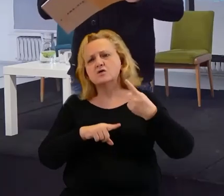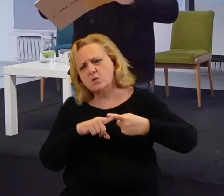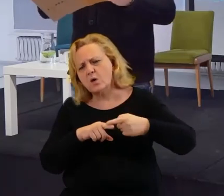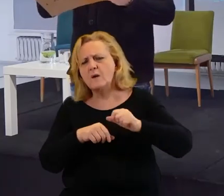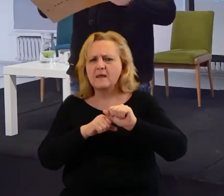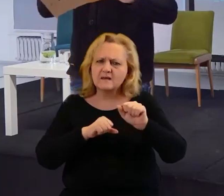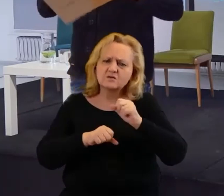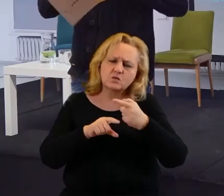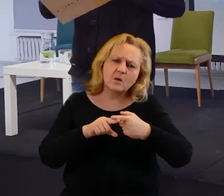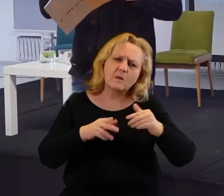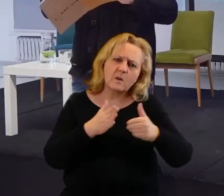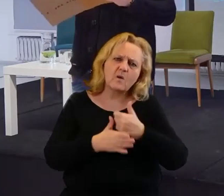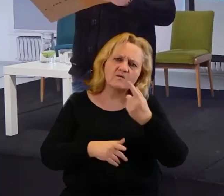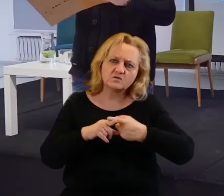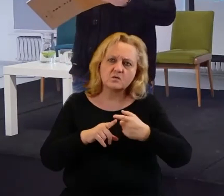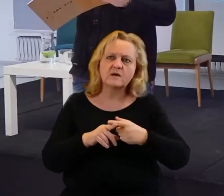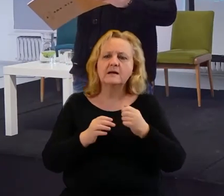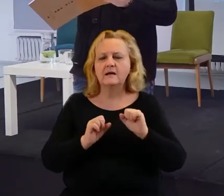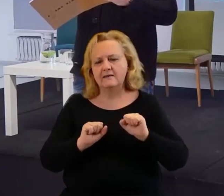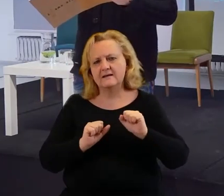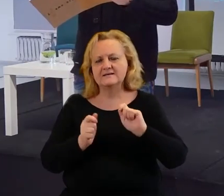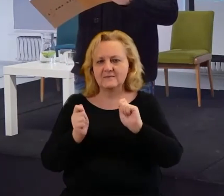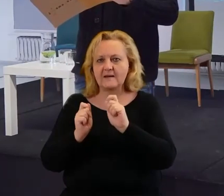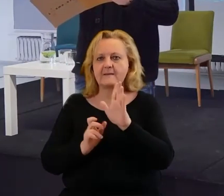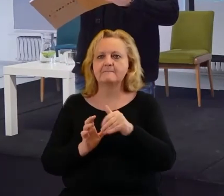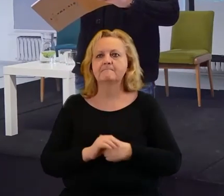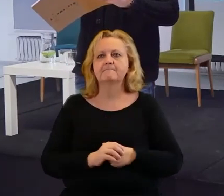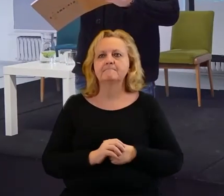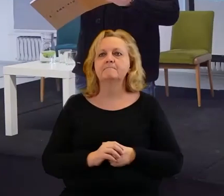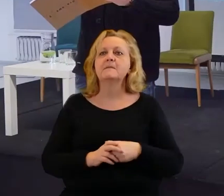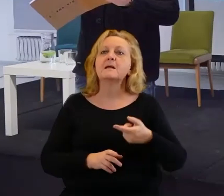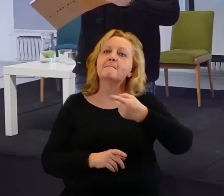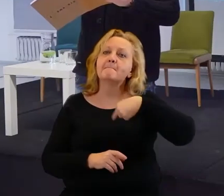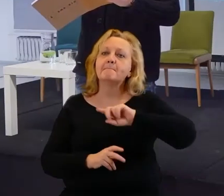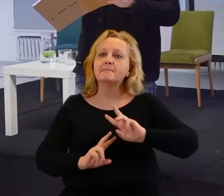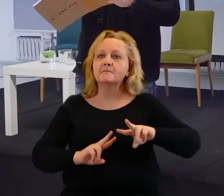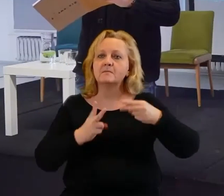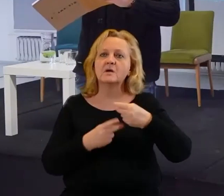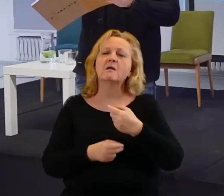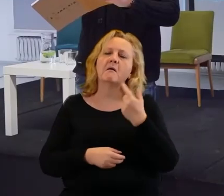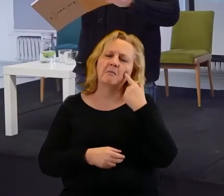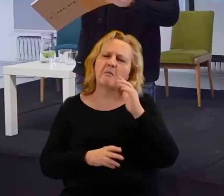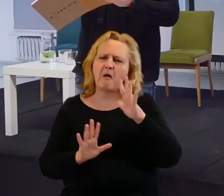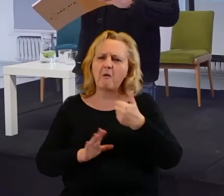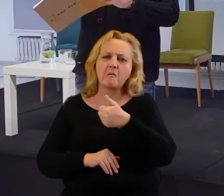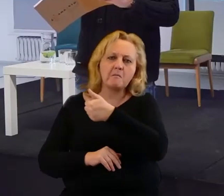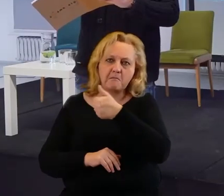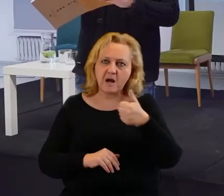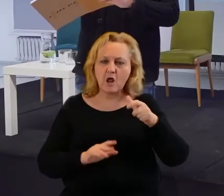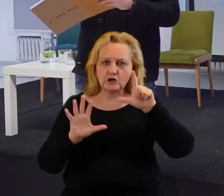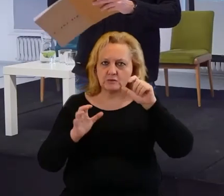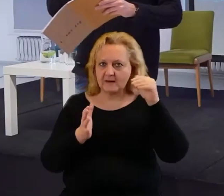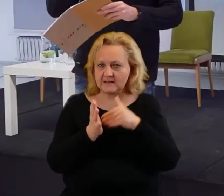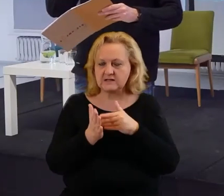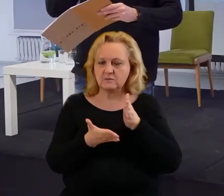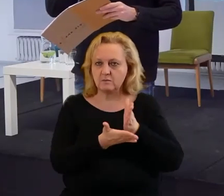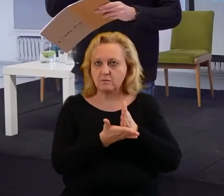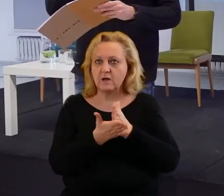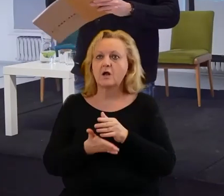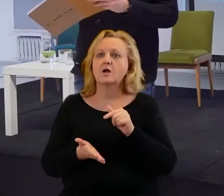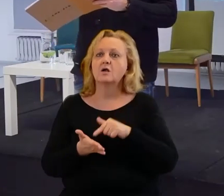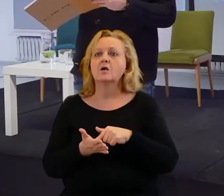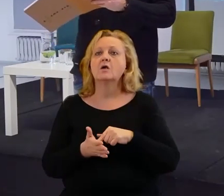mamy też nowych członków, to jest takie dosyć dynamiczne. Przekazaliśmy na około 1 700 000 zł pomocy. Ze źródeł